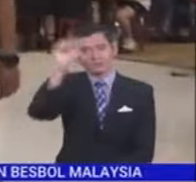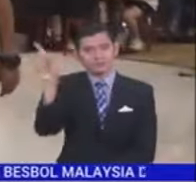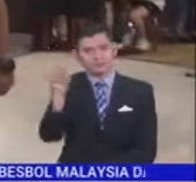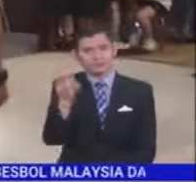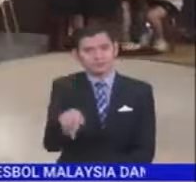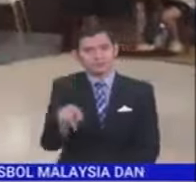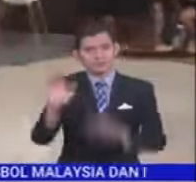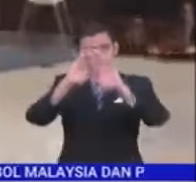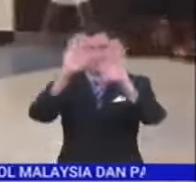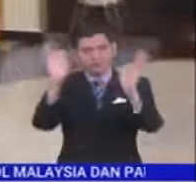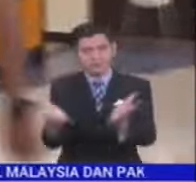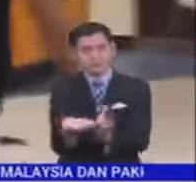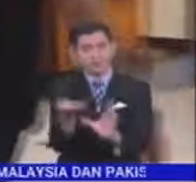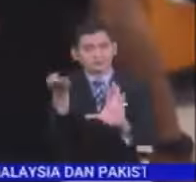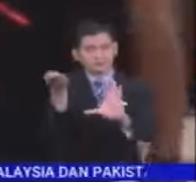langsung secara maya. kerana menonton! Terima kasih kerana menonton! Terima